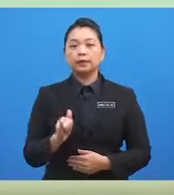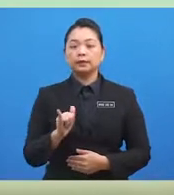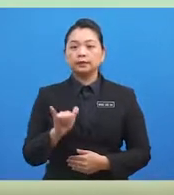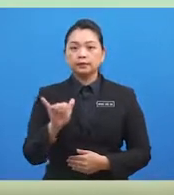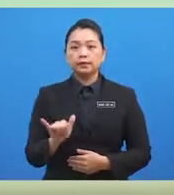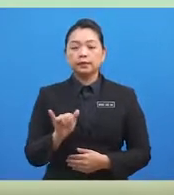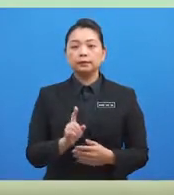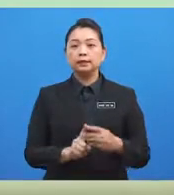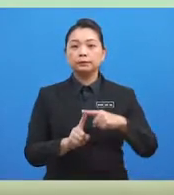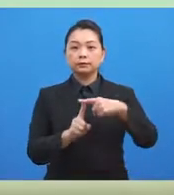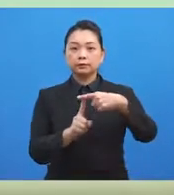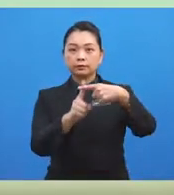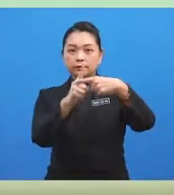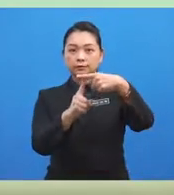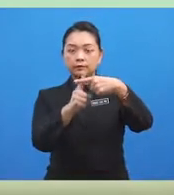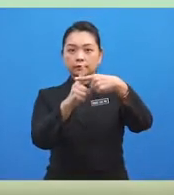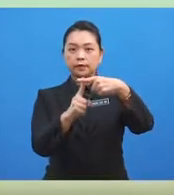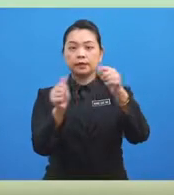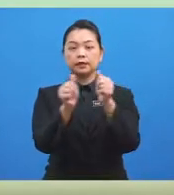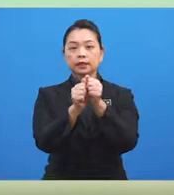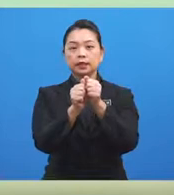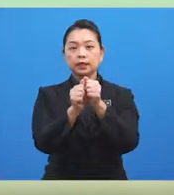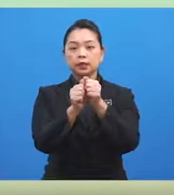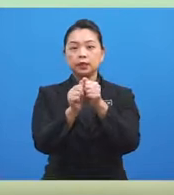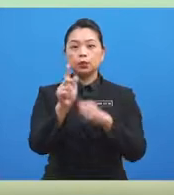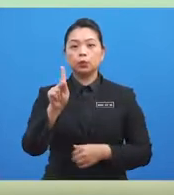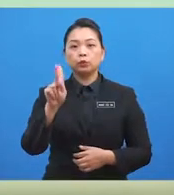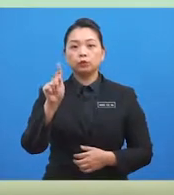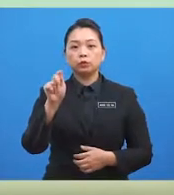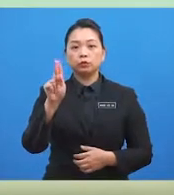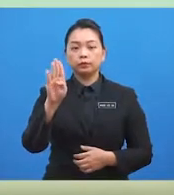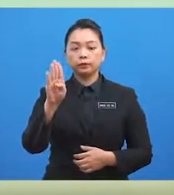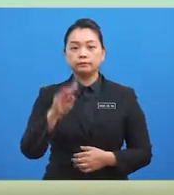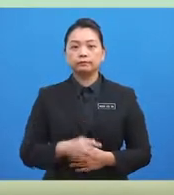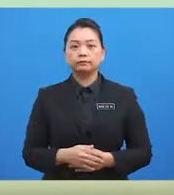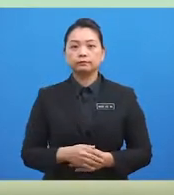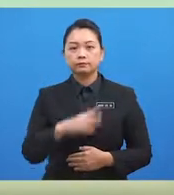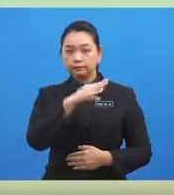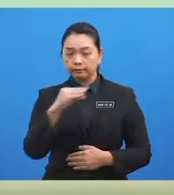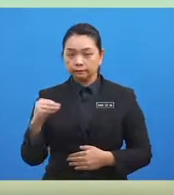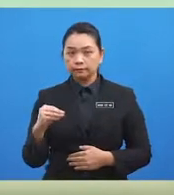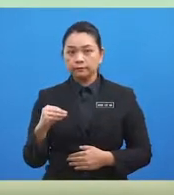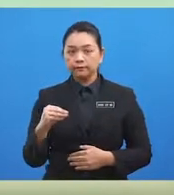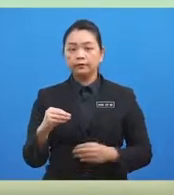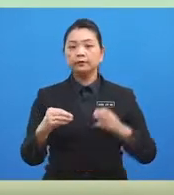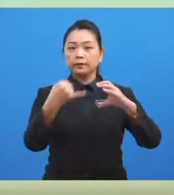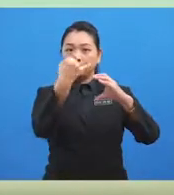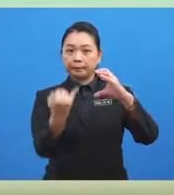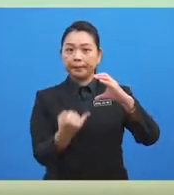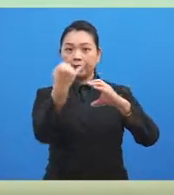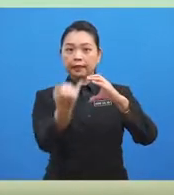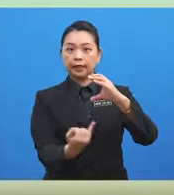paksi kutub. Manakala, meridian ialah separuh bulatan